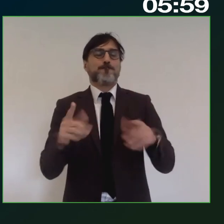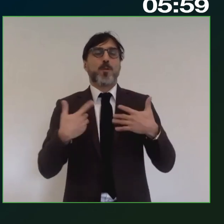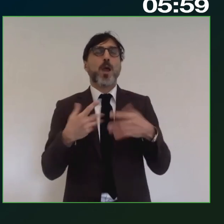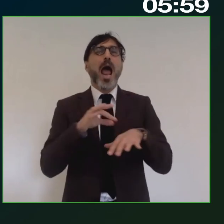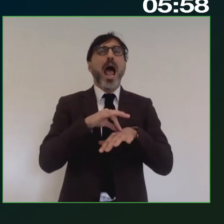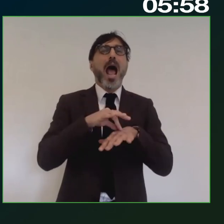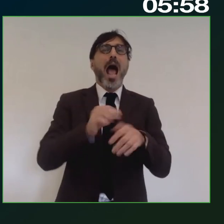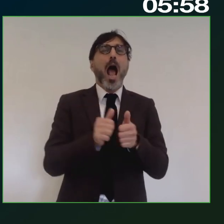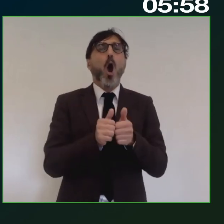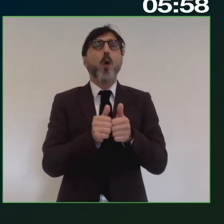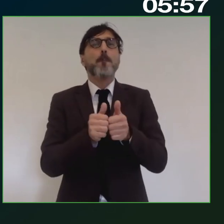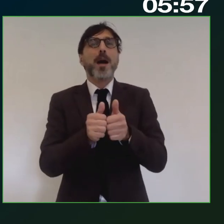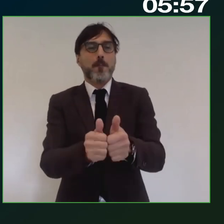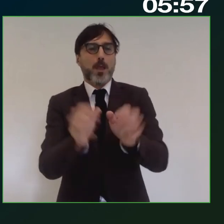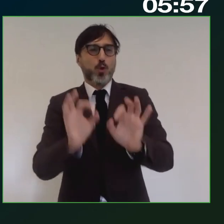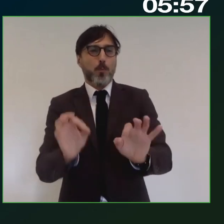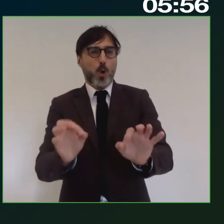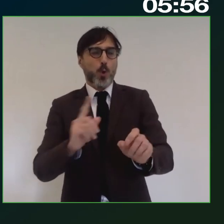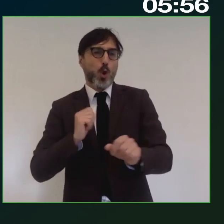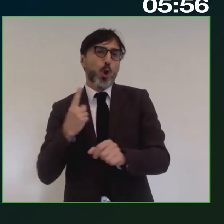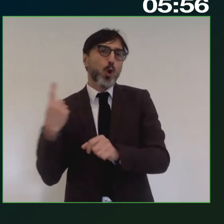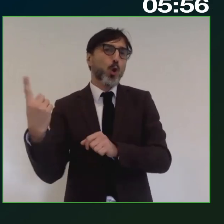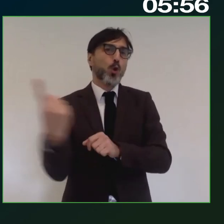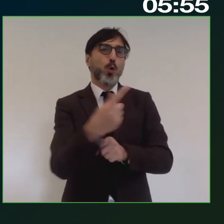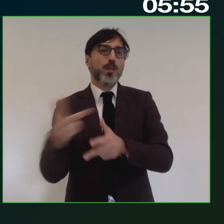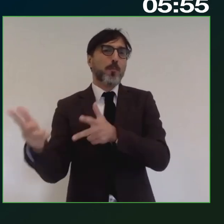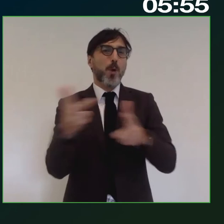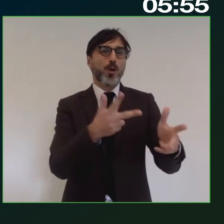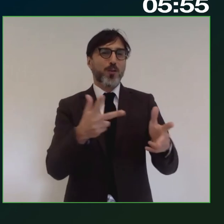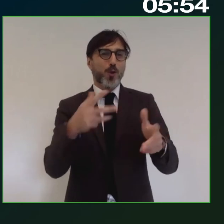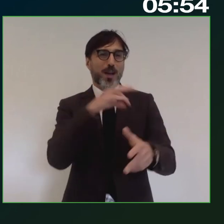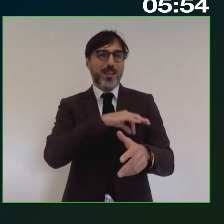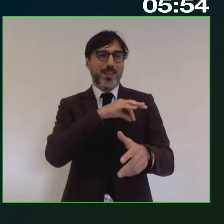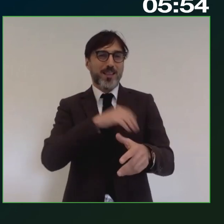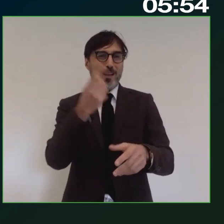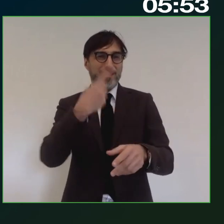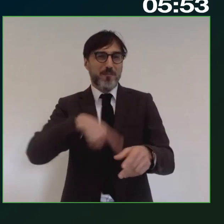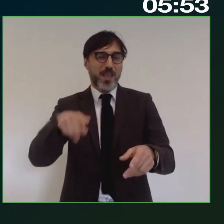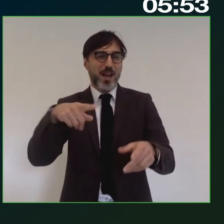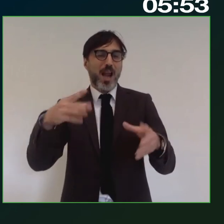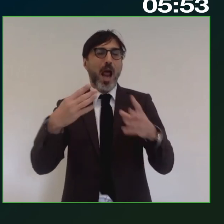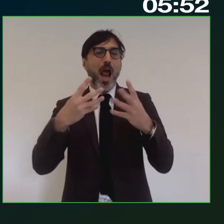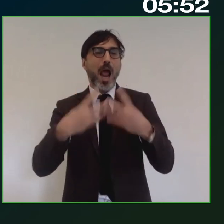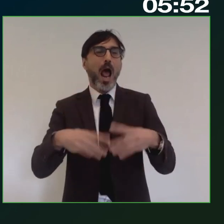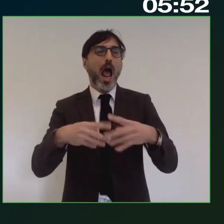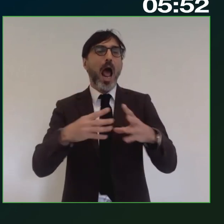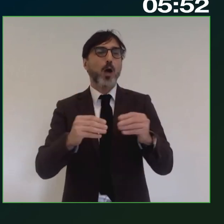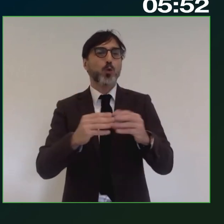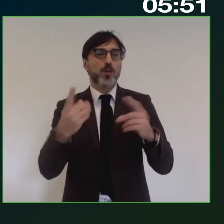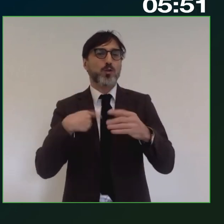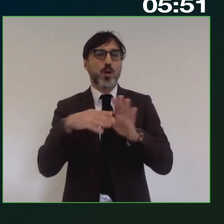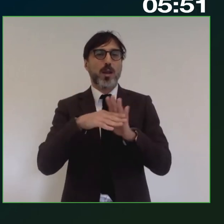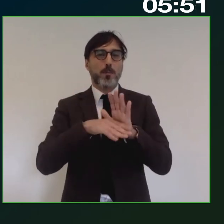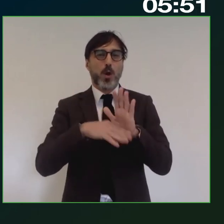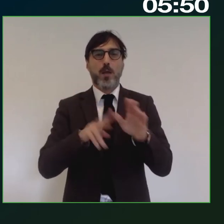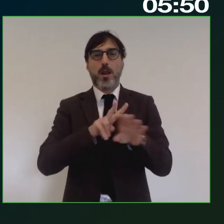tutte le stakeholder di tutte le persone interessate per l'attuazione del programma in tutti i programmi in tutti i